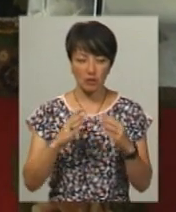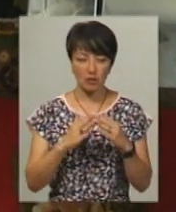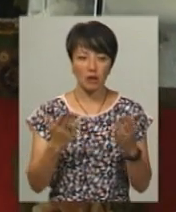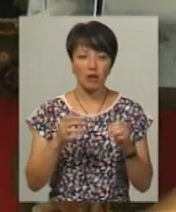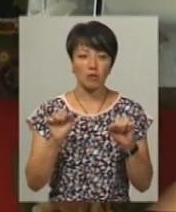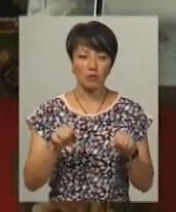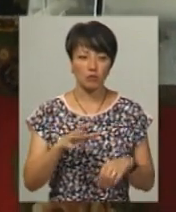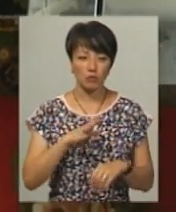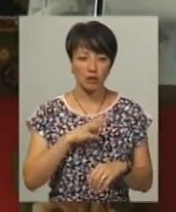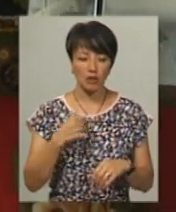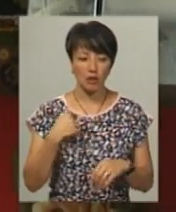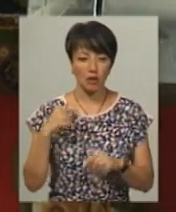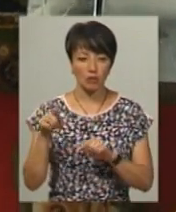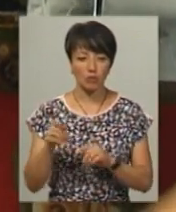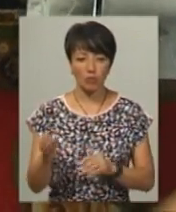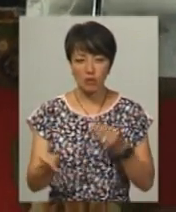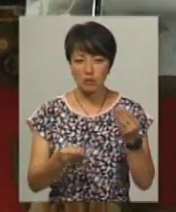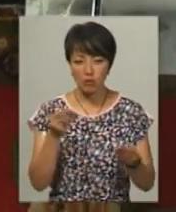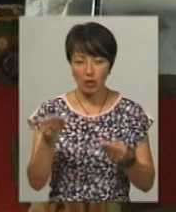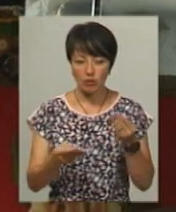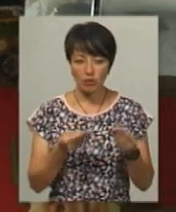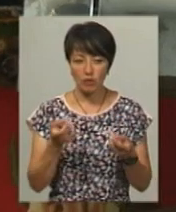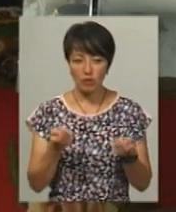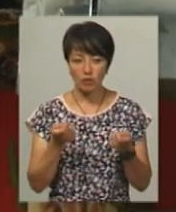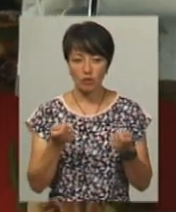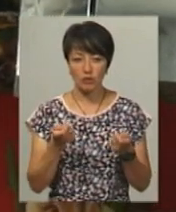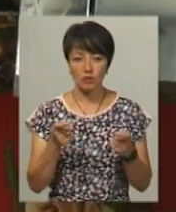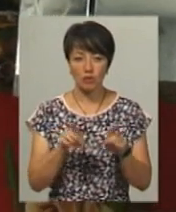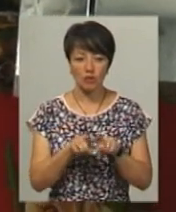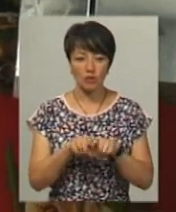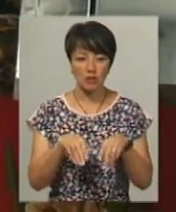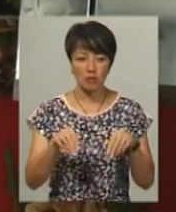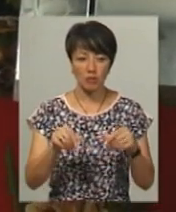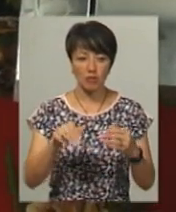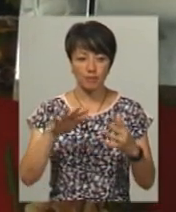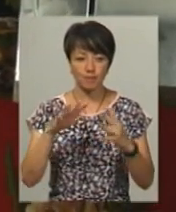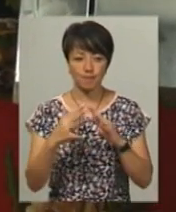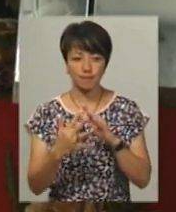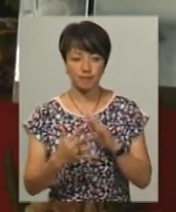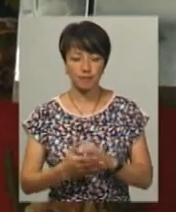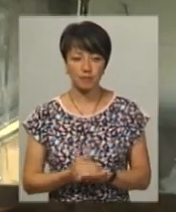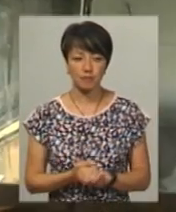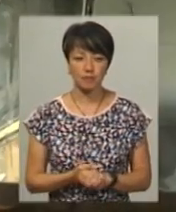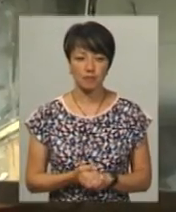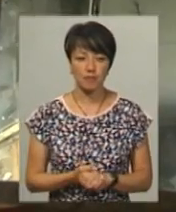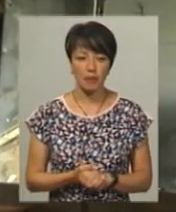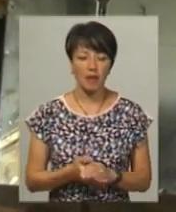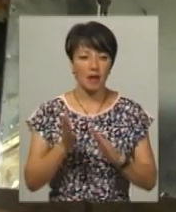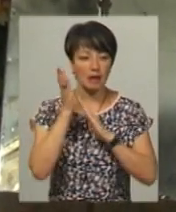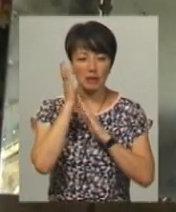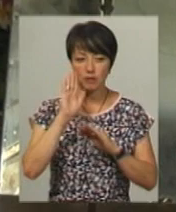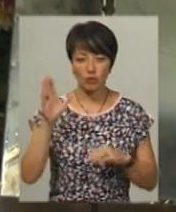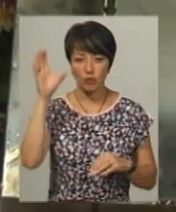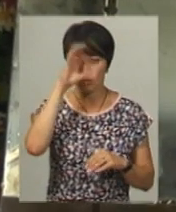вона може бути. Я тому позамашувала, воно воно воно, земля, не глина, земля саме. Не сплюночі,